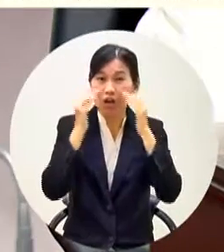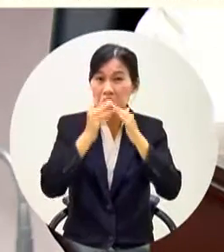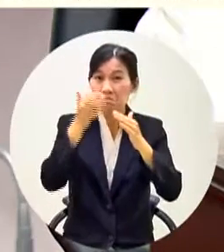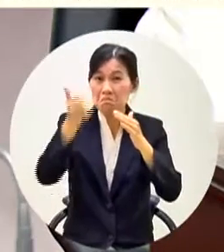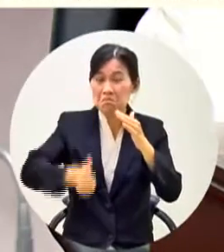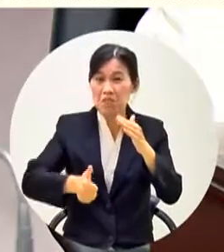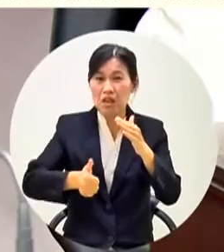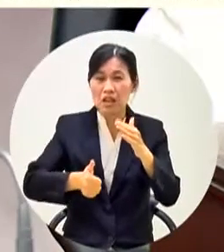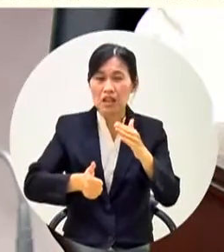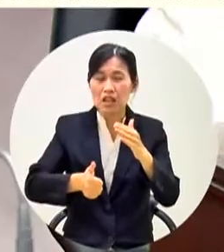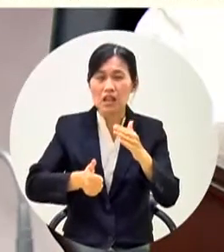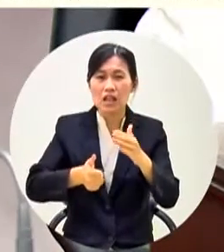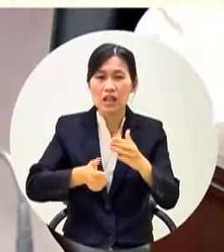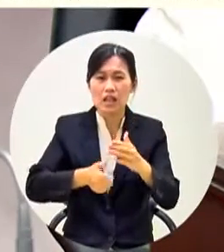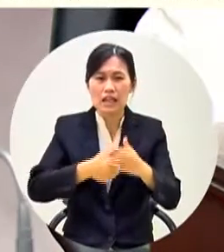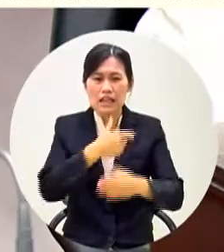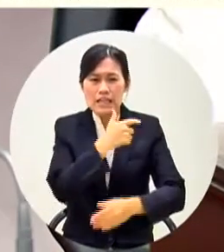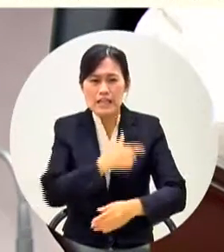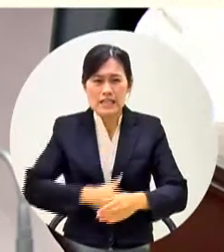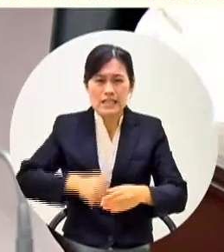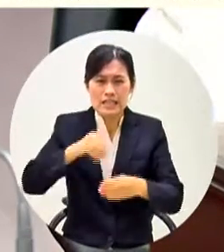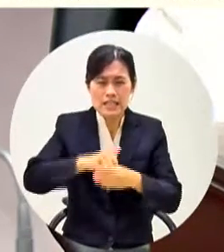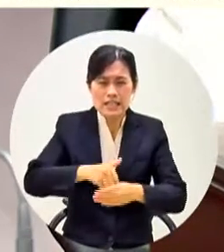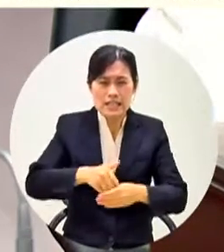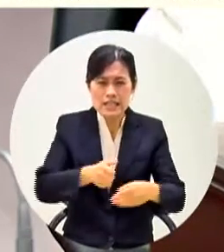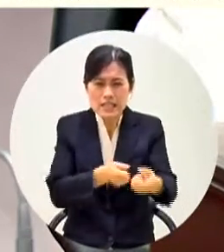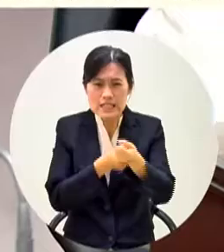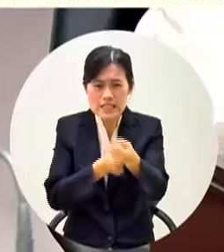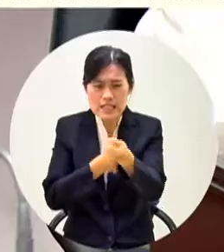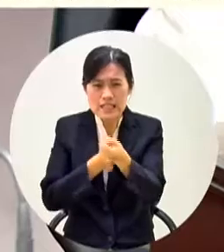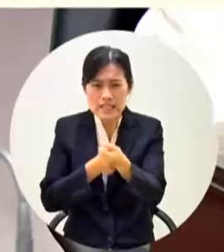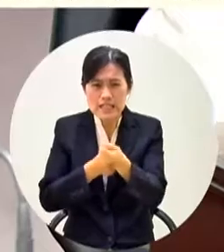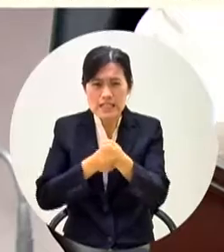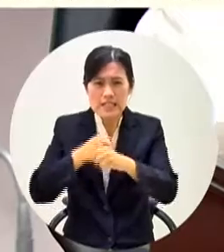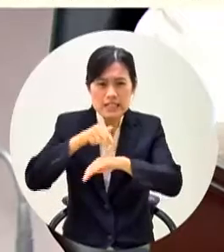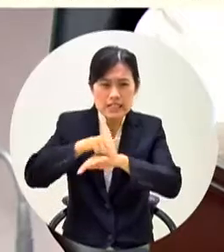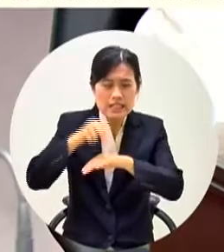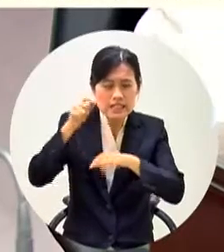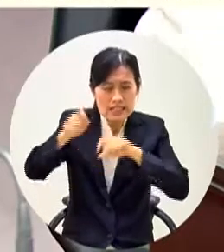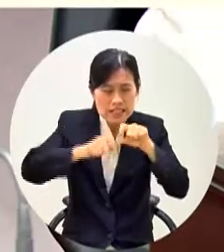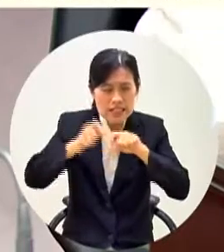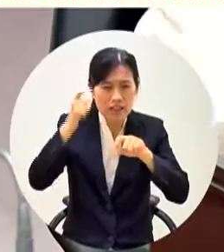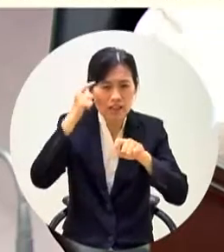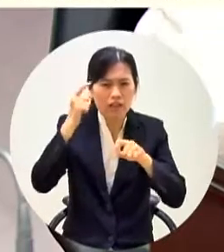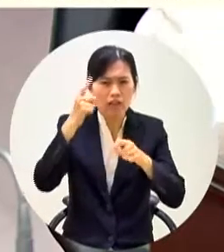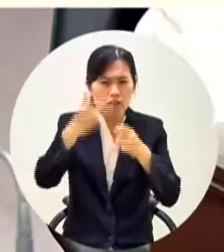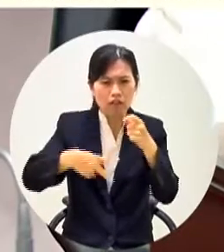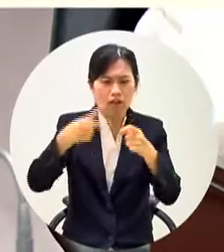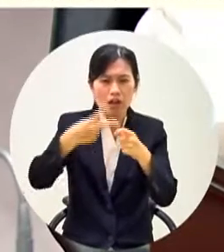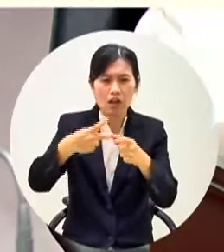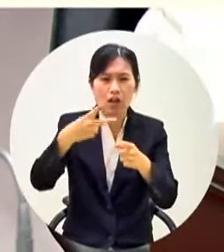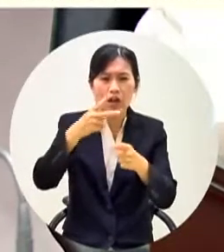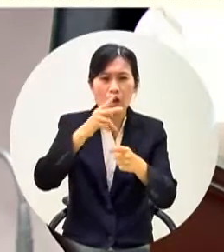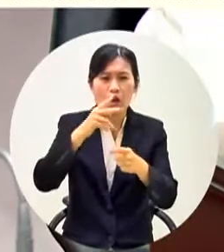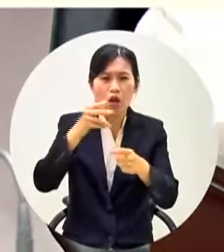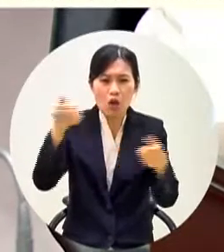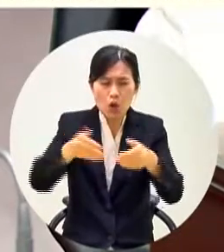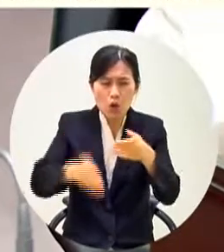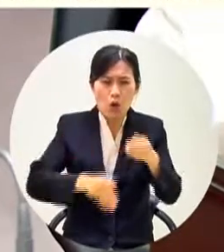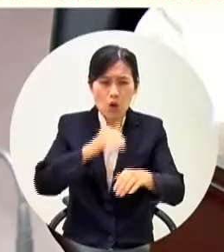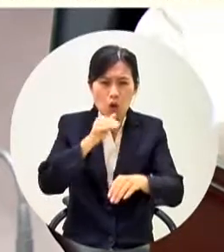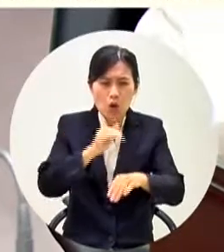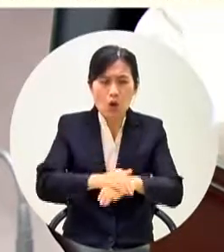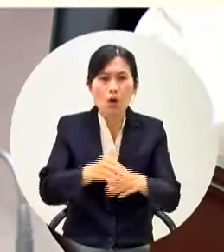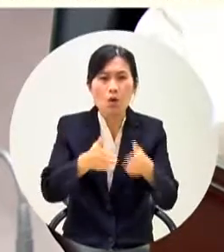選市長的政見就是說兩年要完成他現在是參選